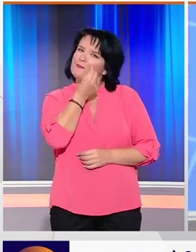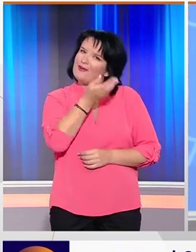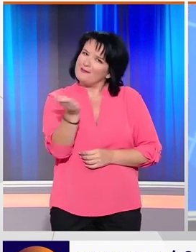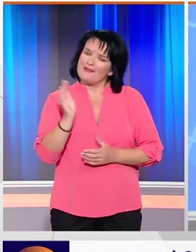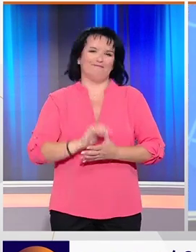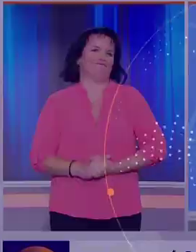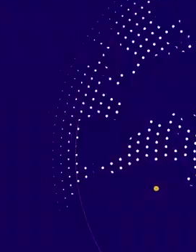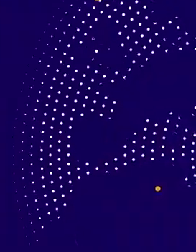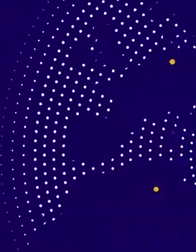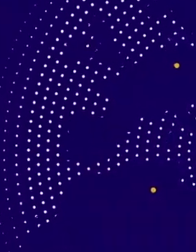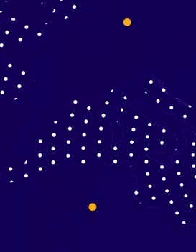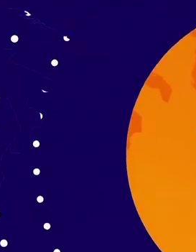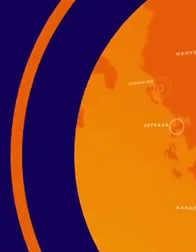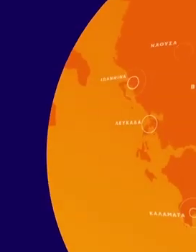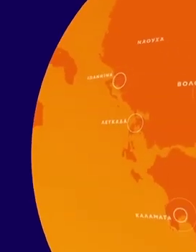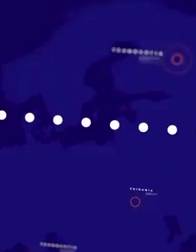απόγευμα.